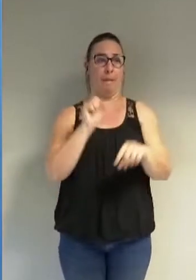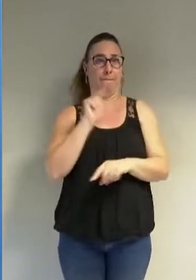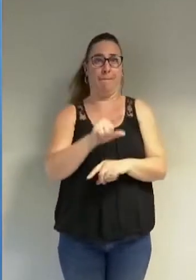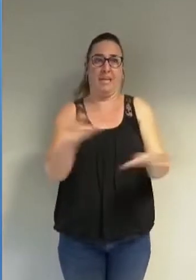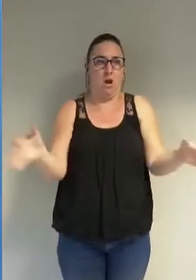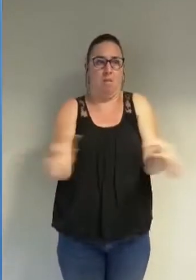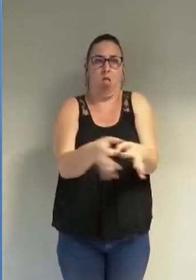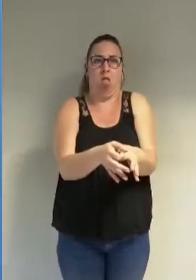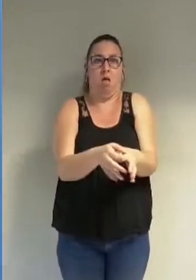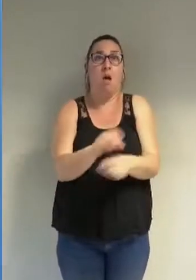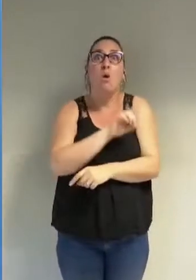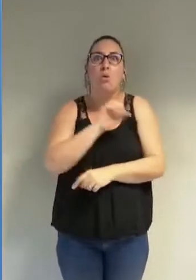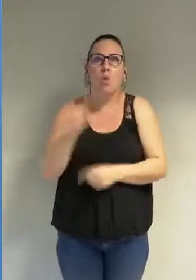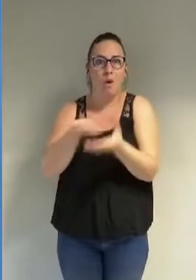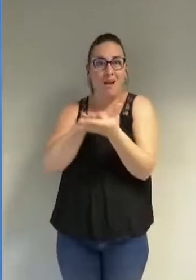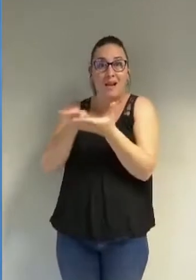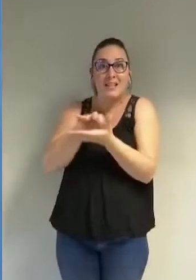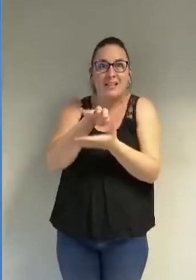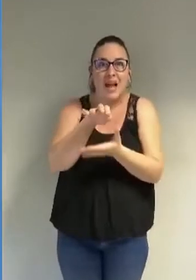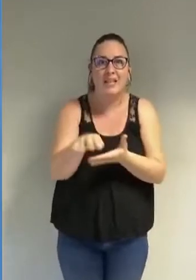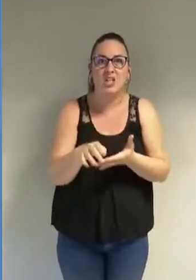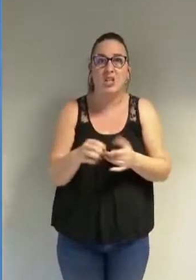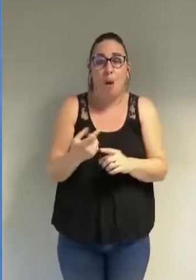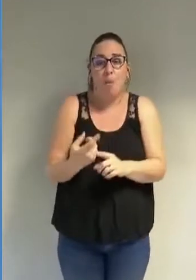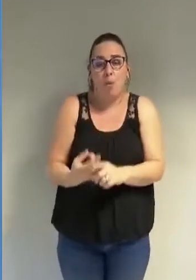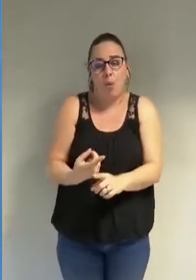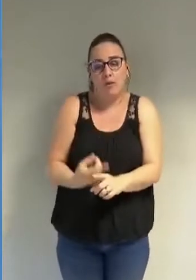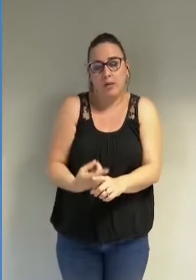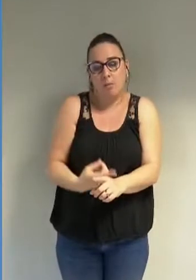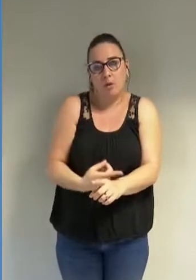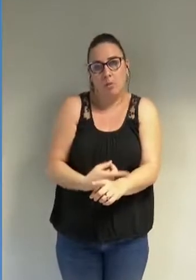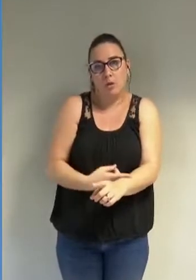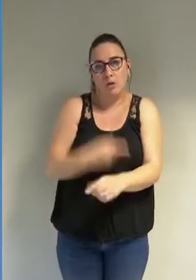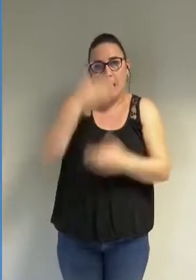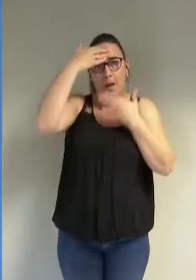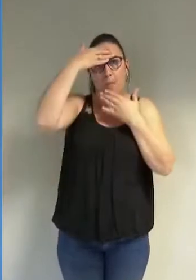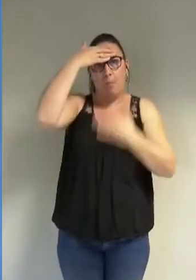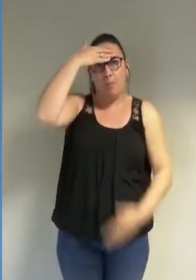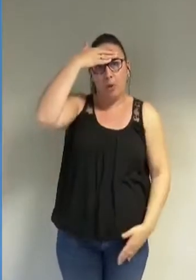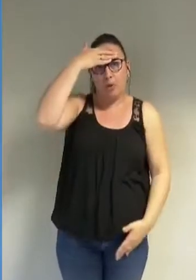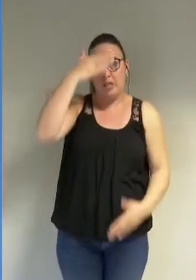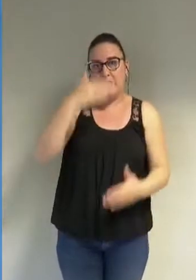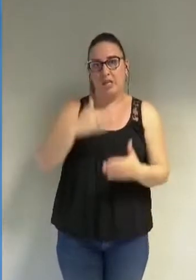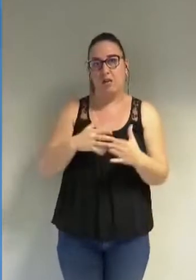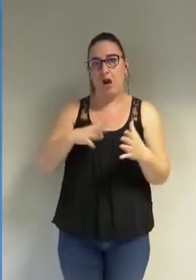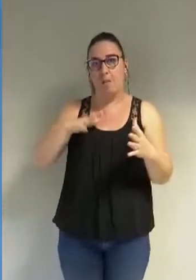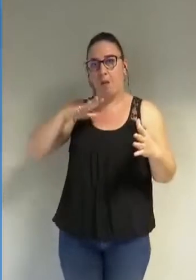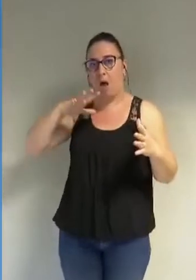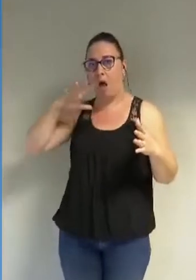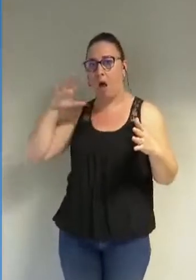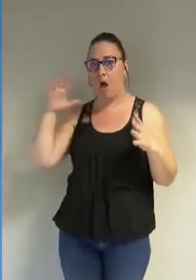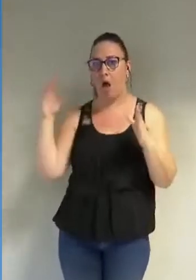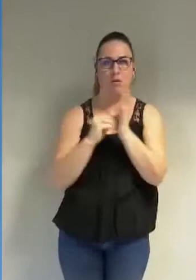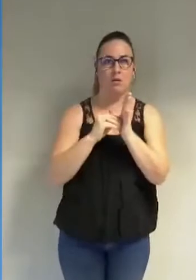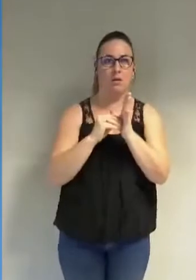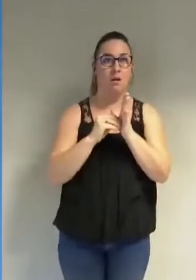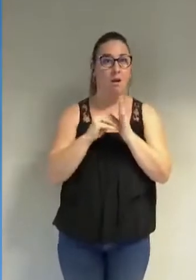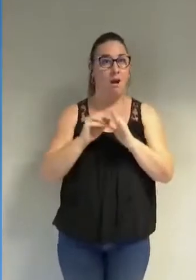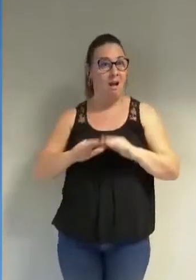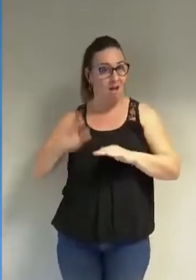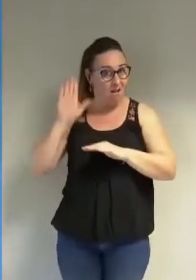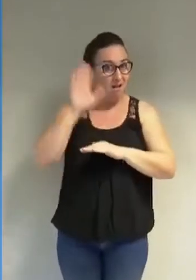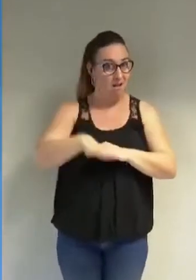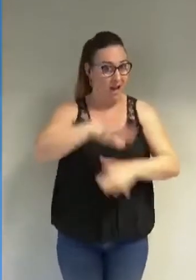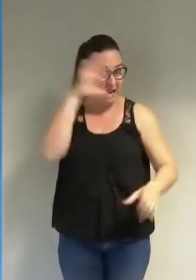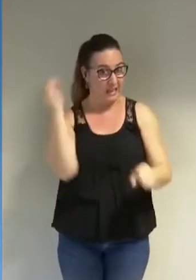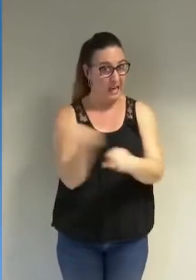il est dans la stratégie des petits pas dans laquelle le Burkini s'inscrit. Si cet état prue ici à être